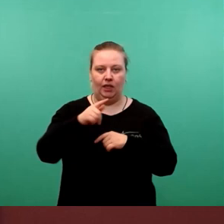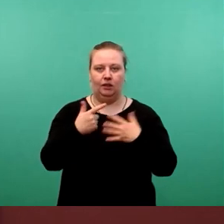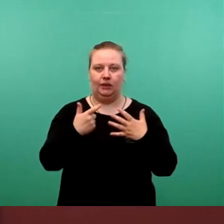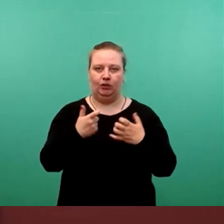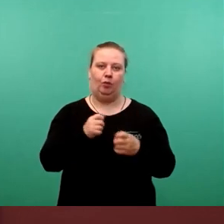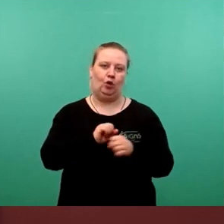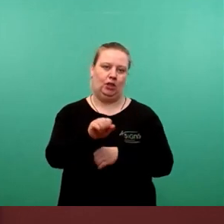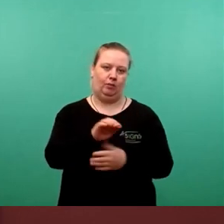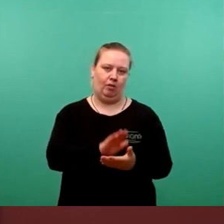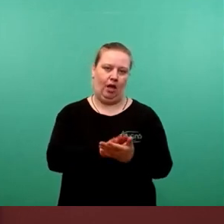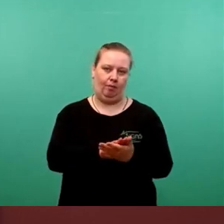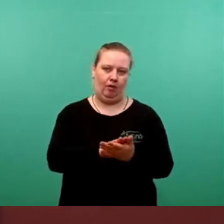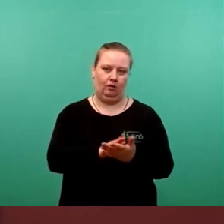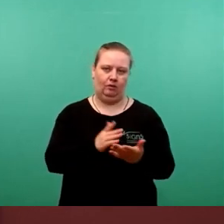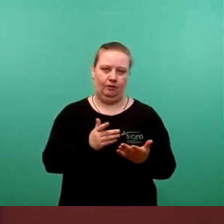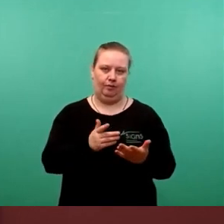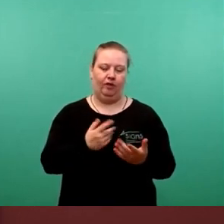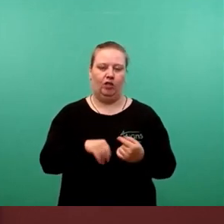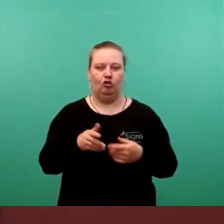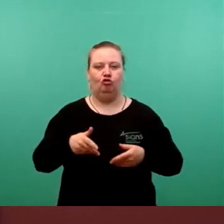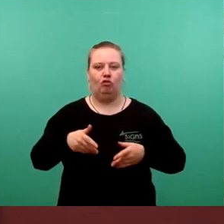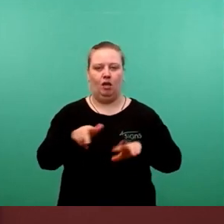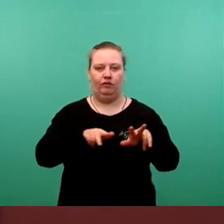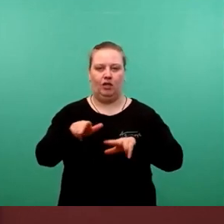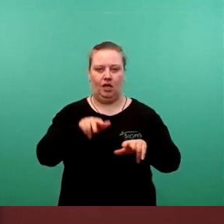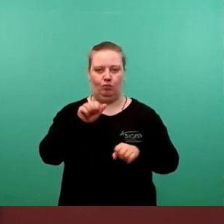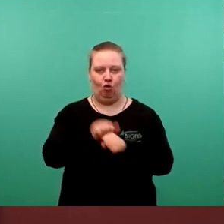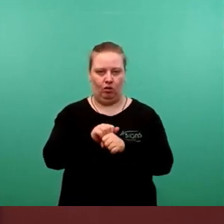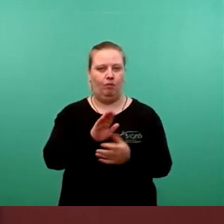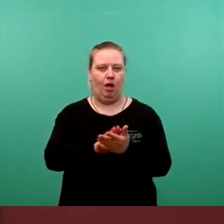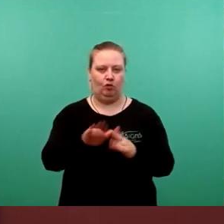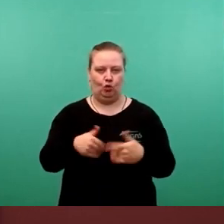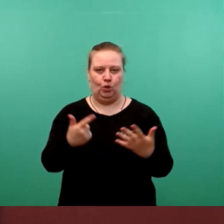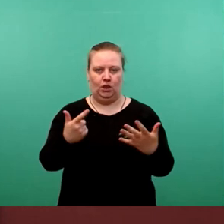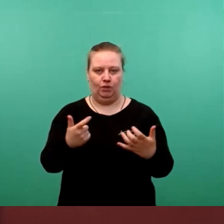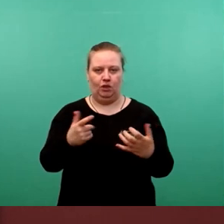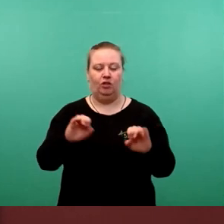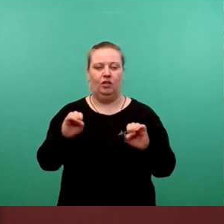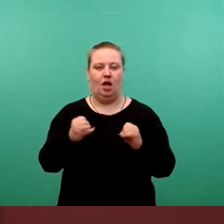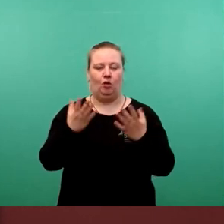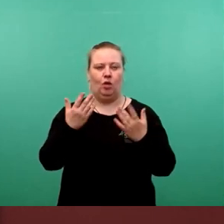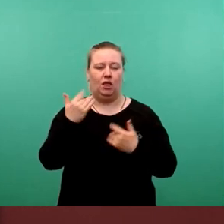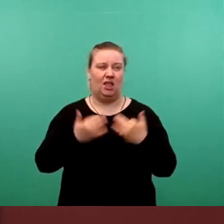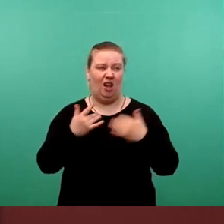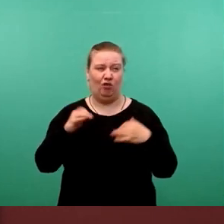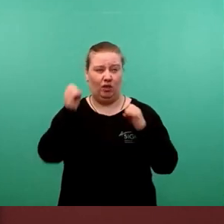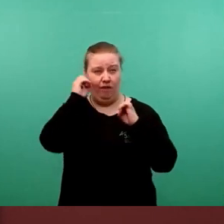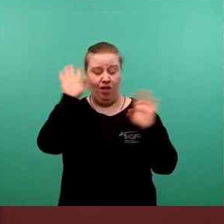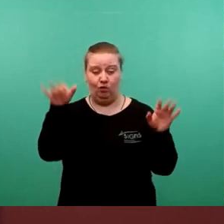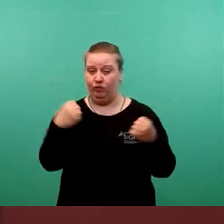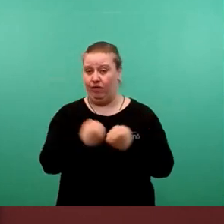ist seitens der Straßenverkehrsbehörde nicht vorgesehen. Aktuelle Zahlen von Wildunfällen liegen der